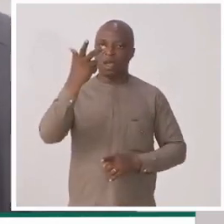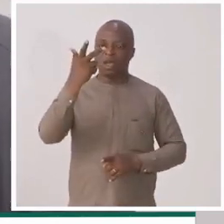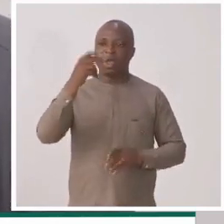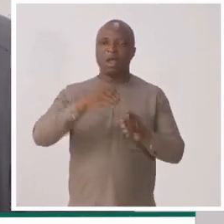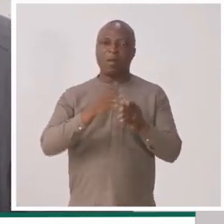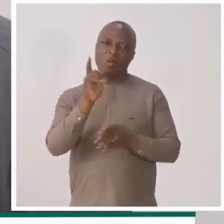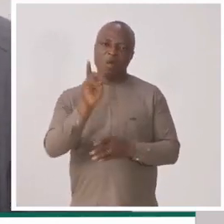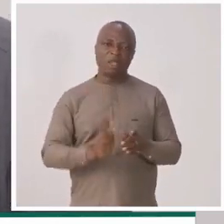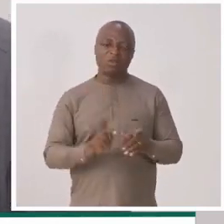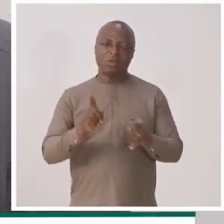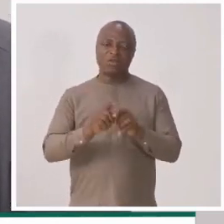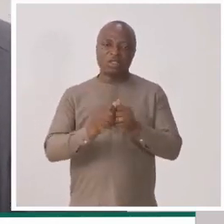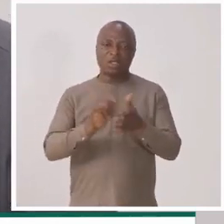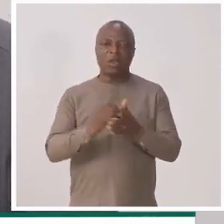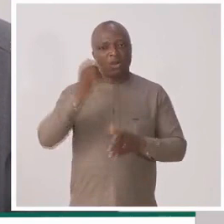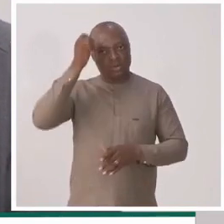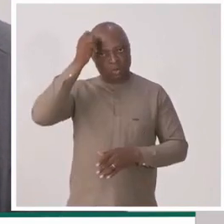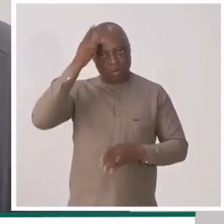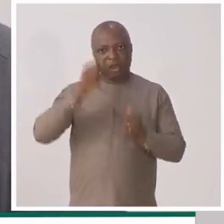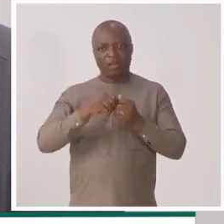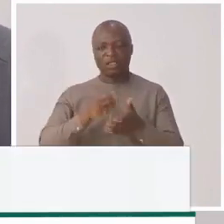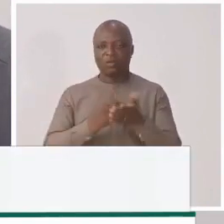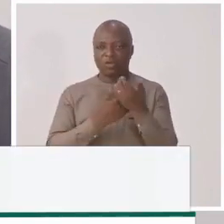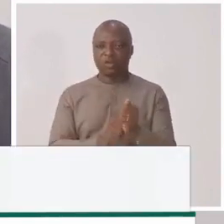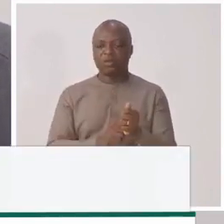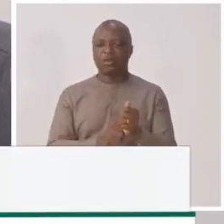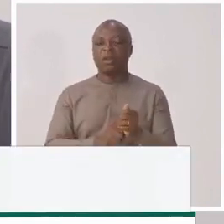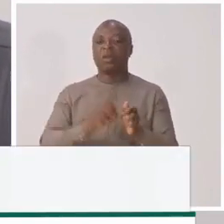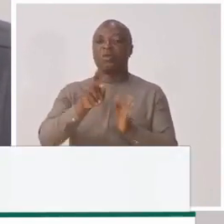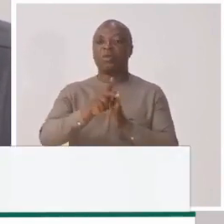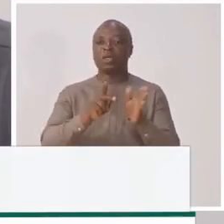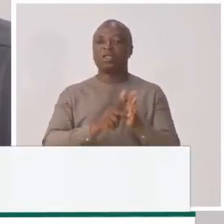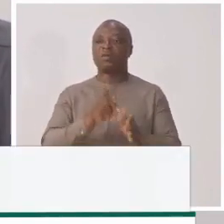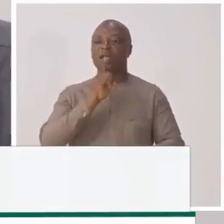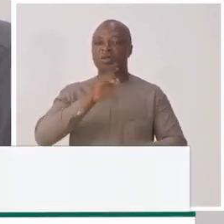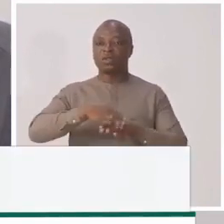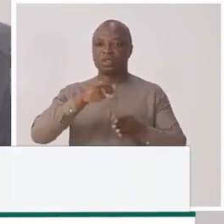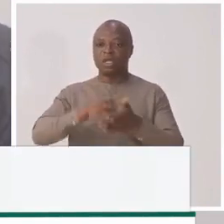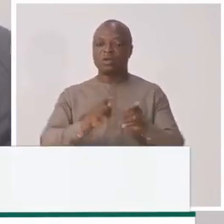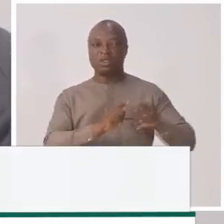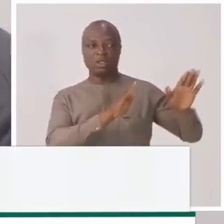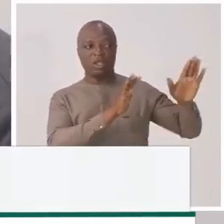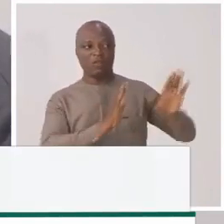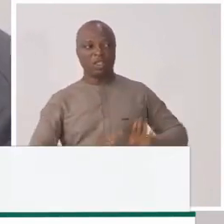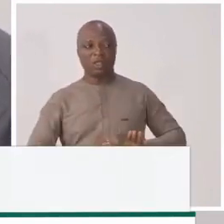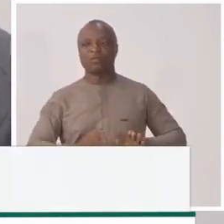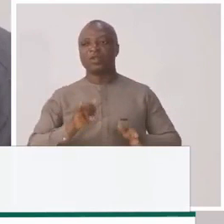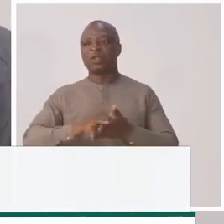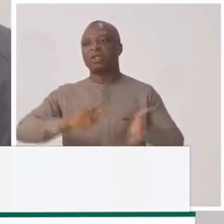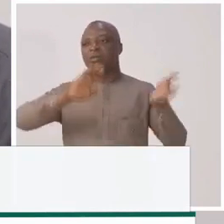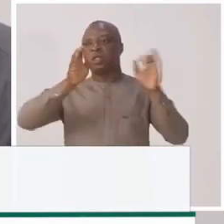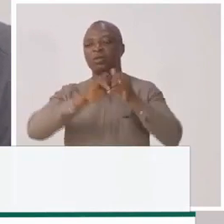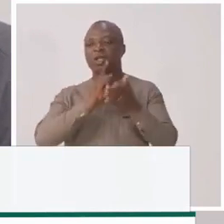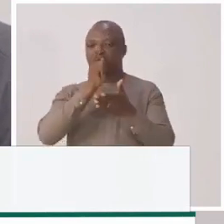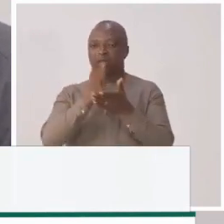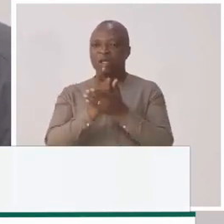trois, en moyenne. Donc, on se contente de ces trois-là. Le principe étant d'éviter que